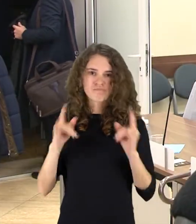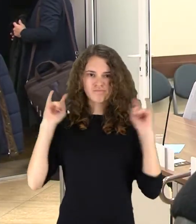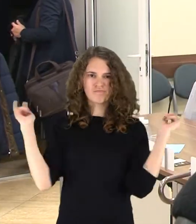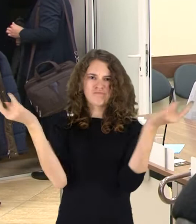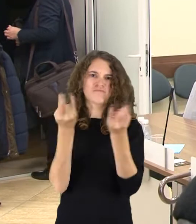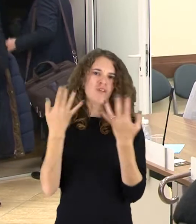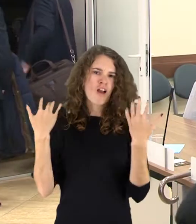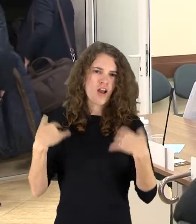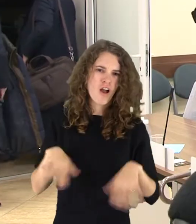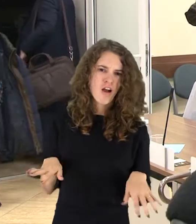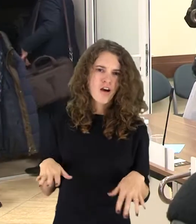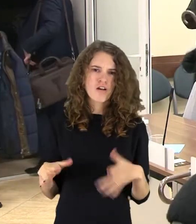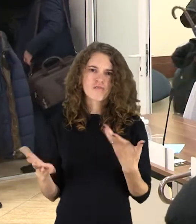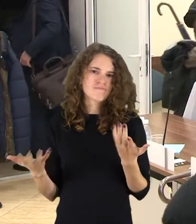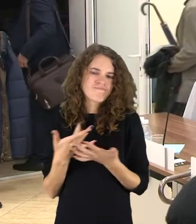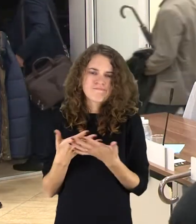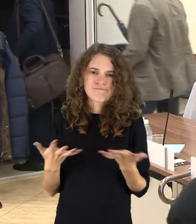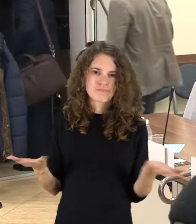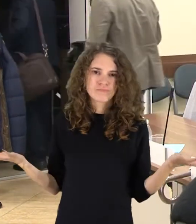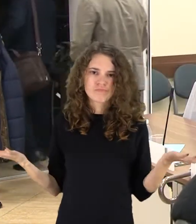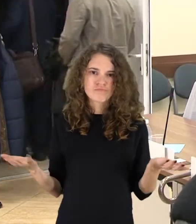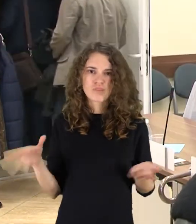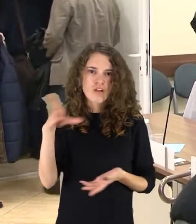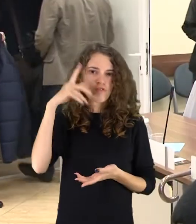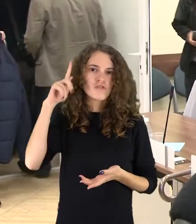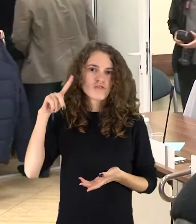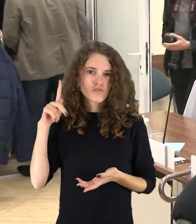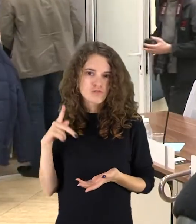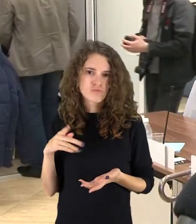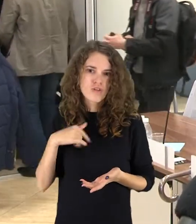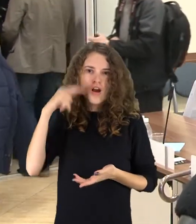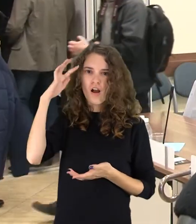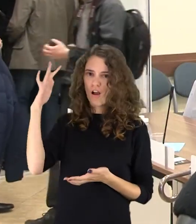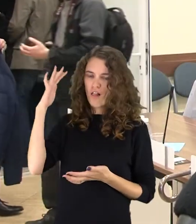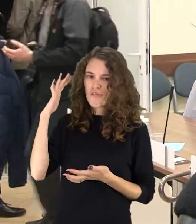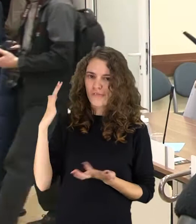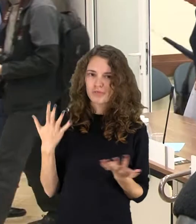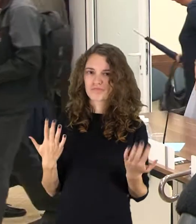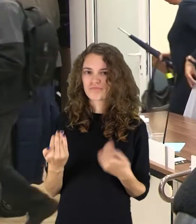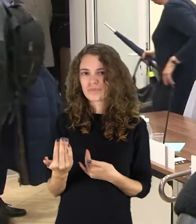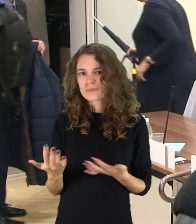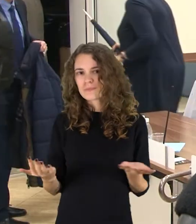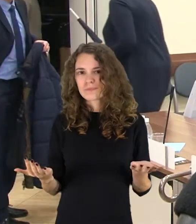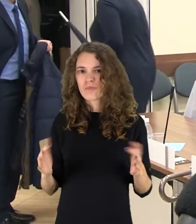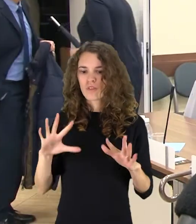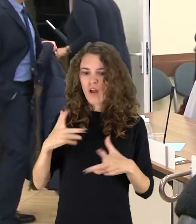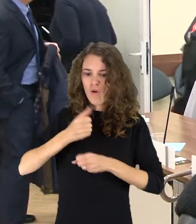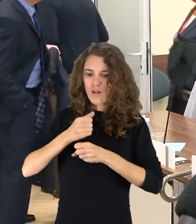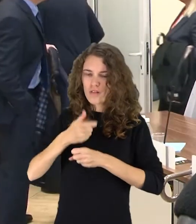polimo akstė buvo prasidėjusi prieš mane. Tai aš taip ir galvojau, kad iš tikrųjų,